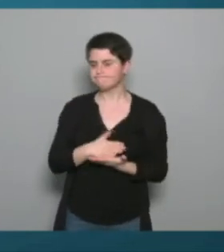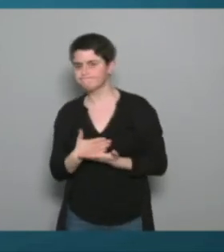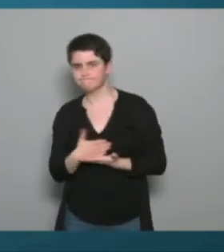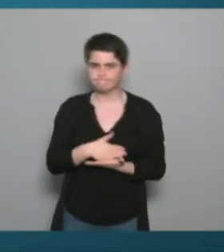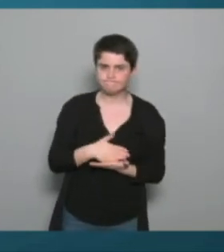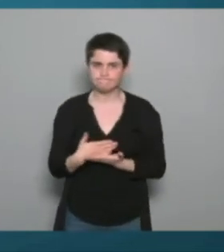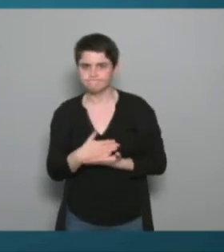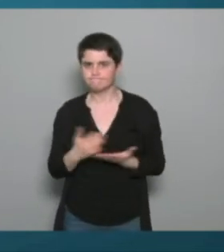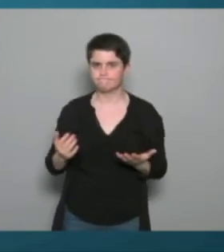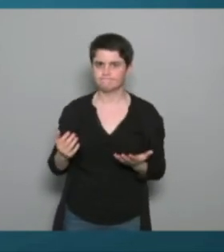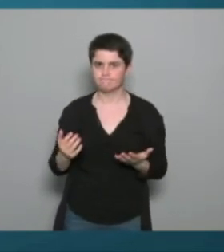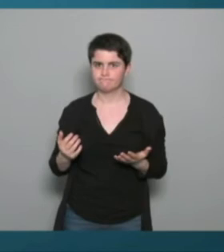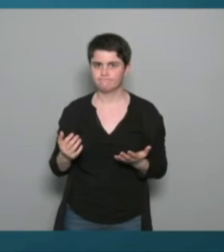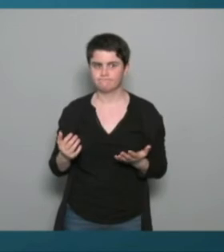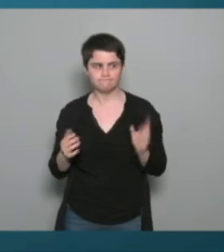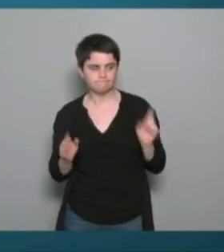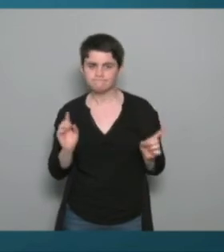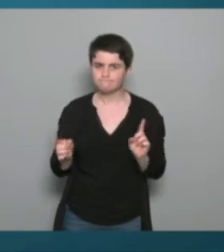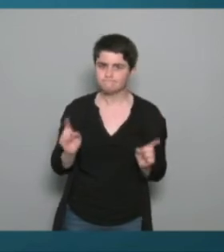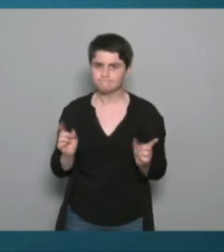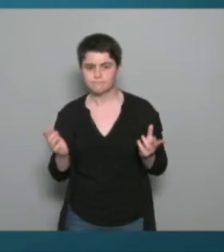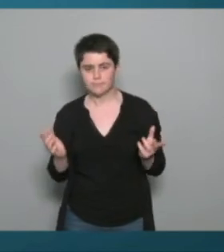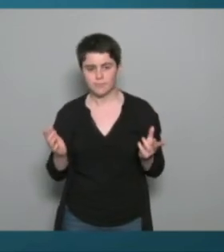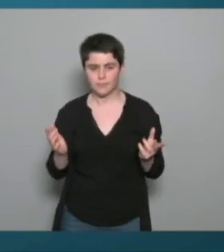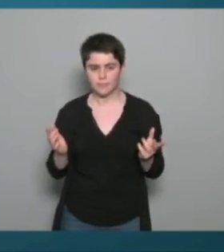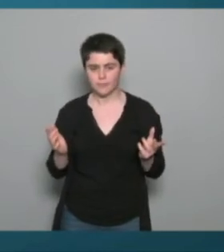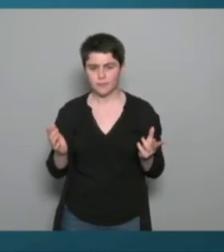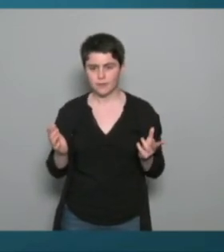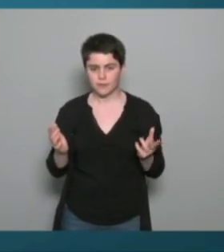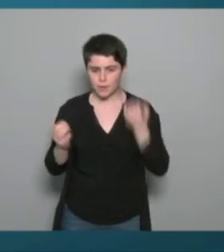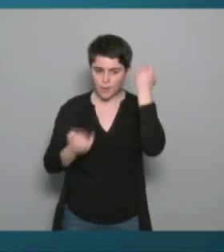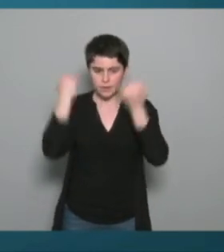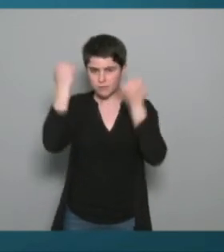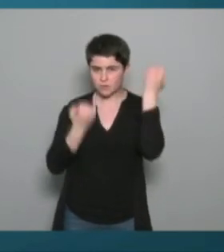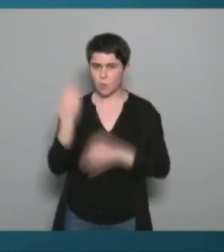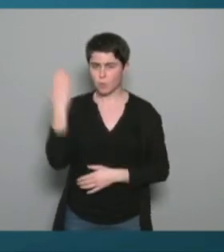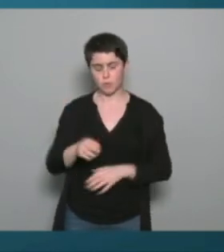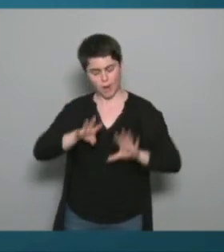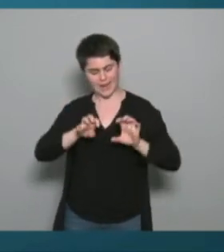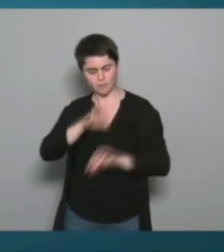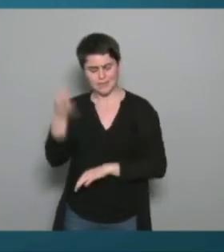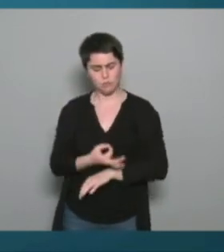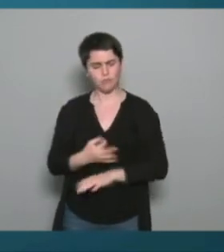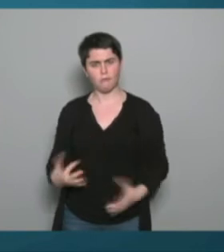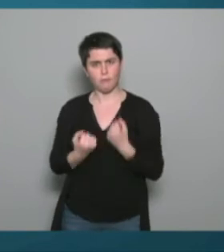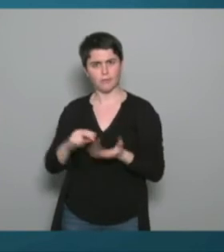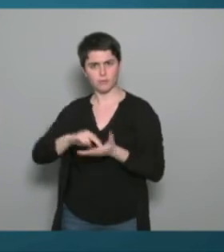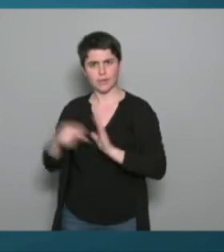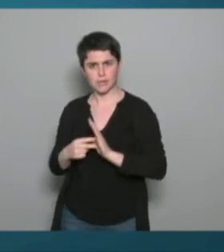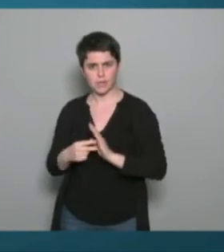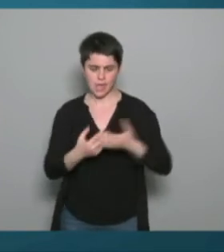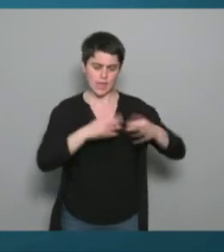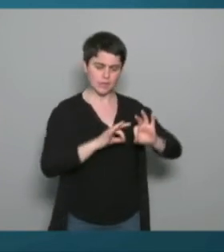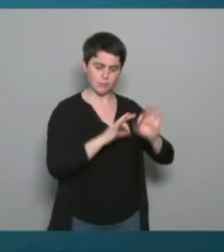premier temps effectivement il fallait qu'elle ait 90% de compétences techniques et 10% d'expérience